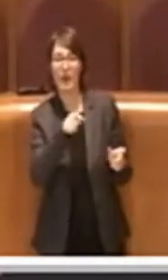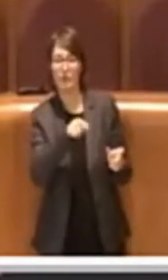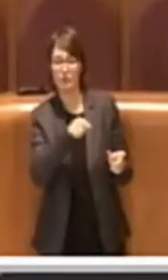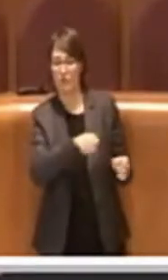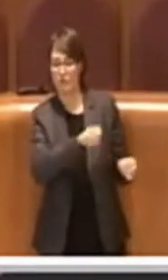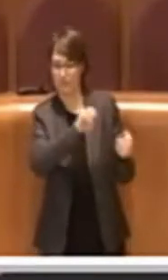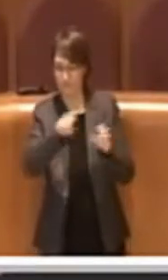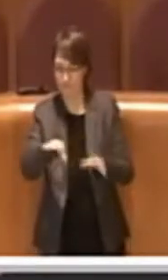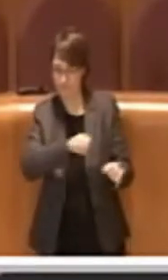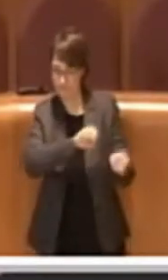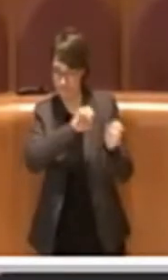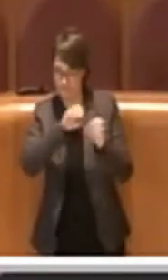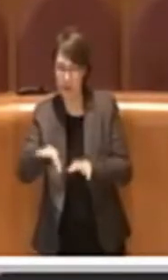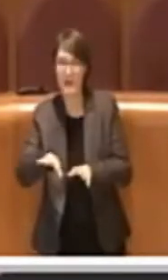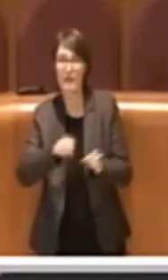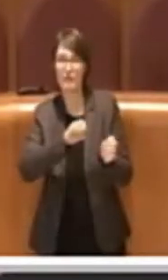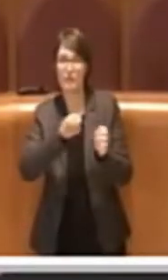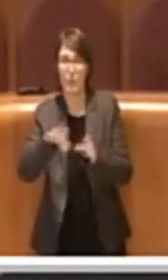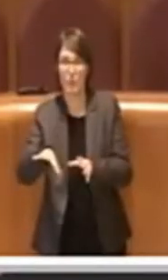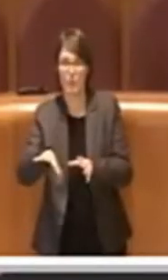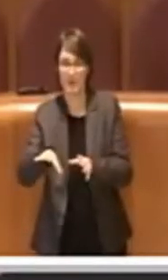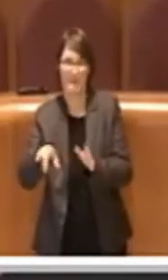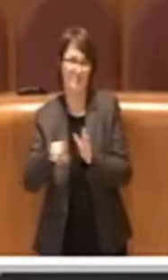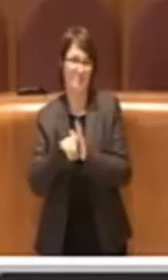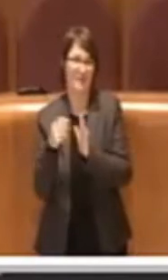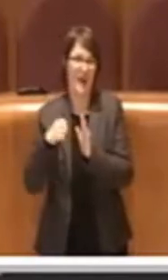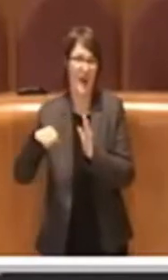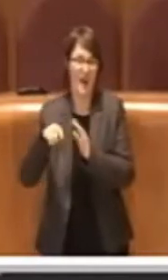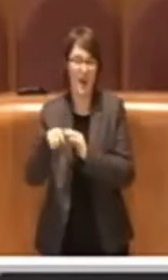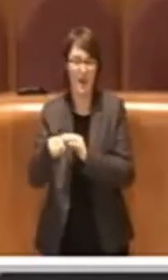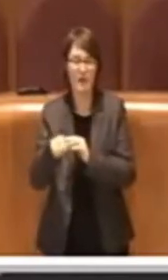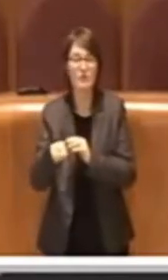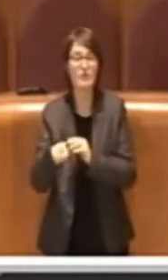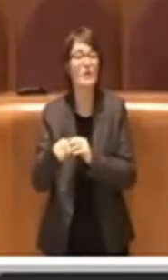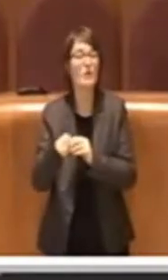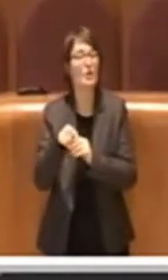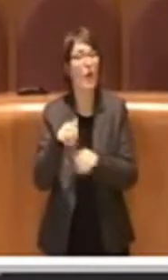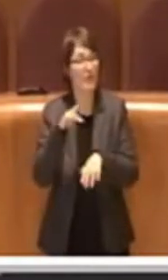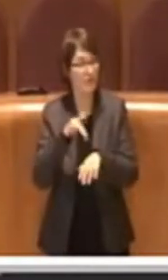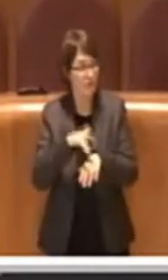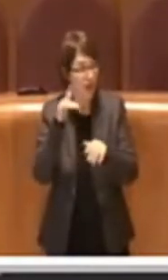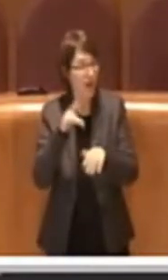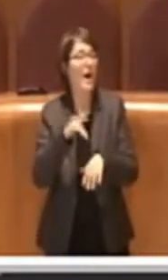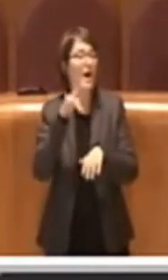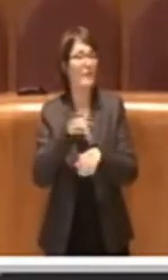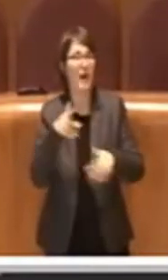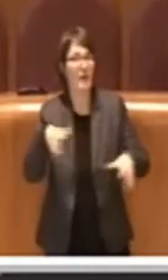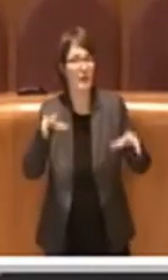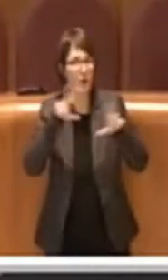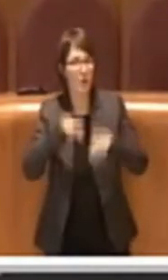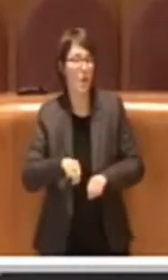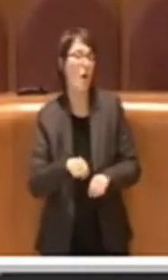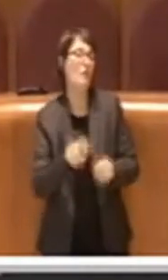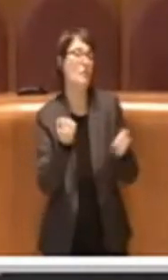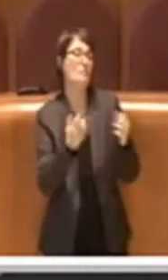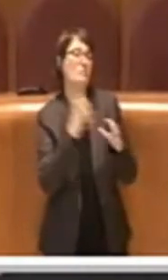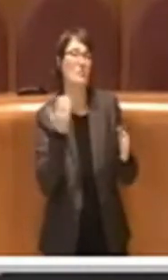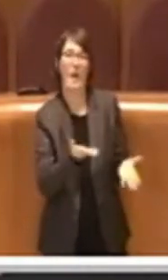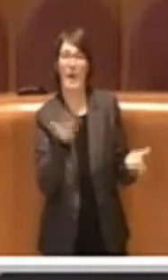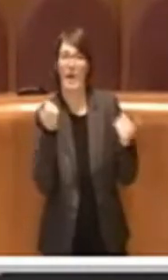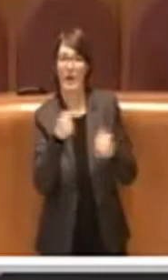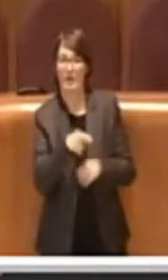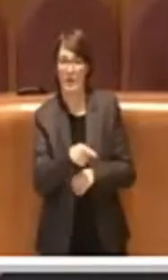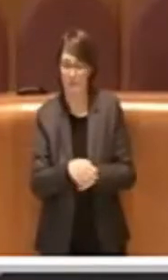in modo illecito di rifiuti reiterano il reato. Ebbene, nonostante questa norma sia